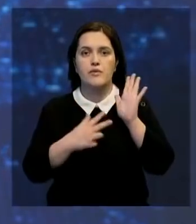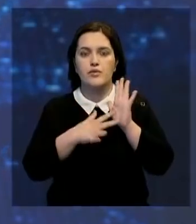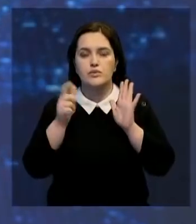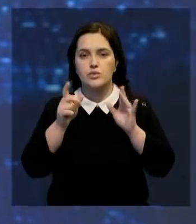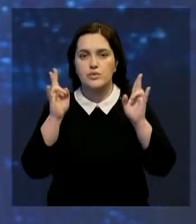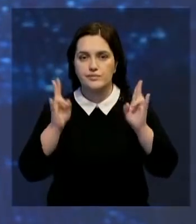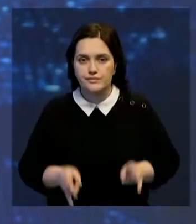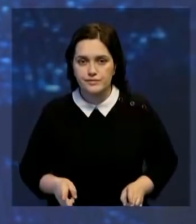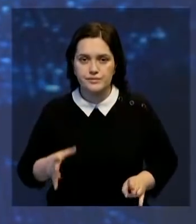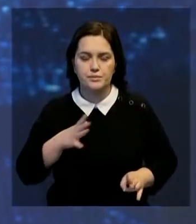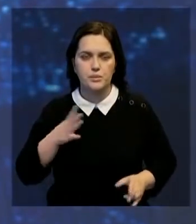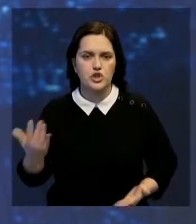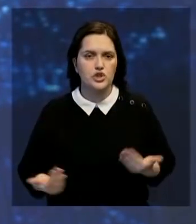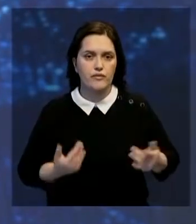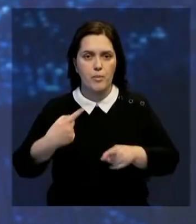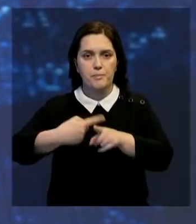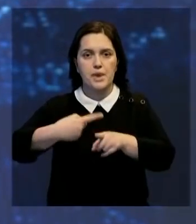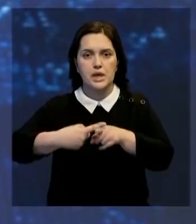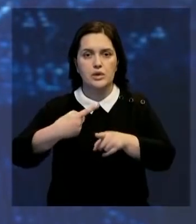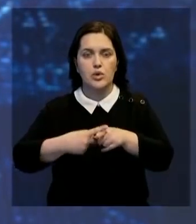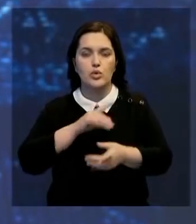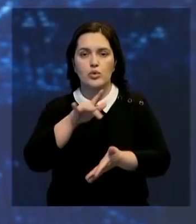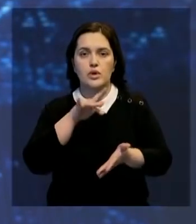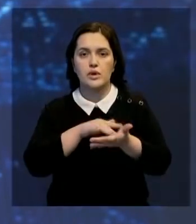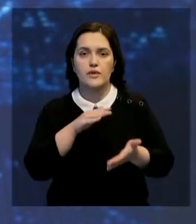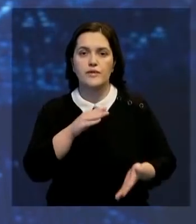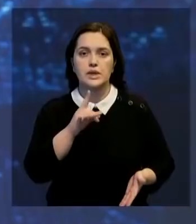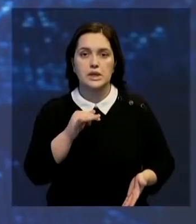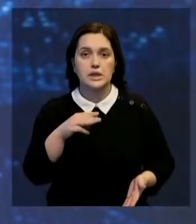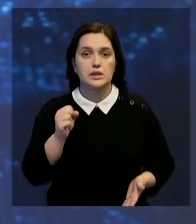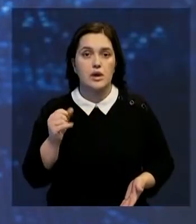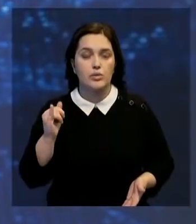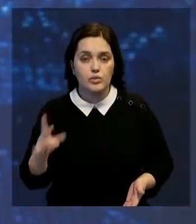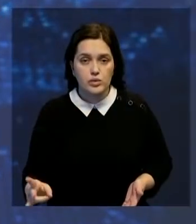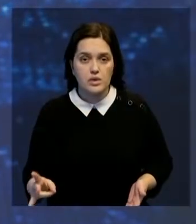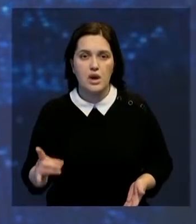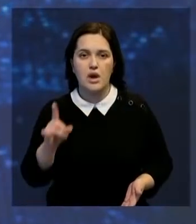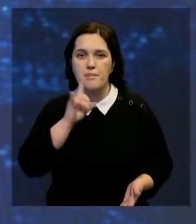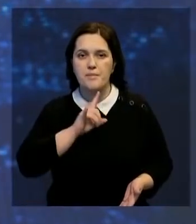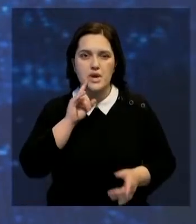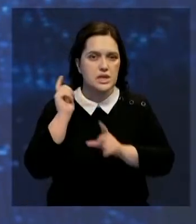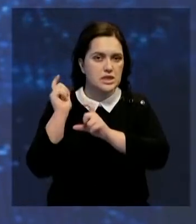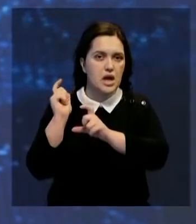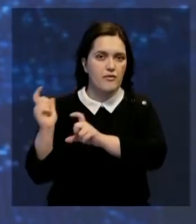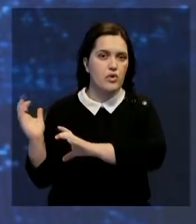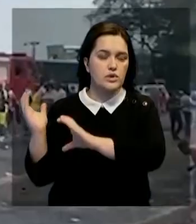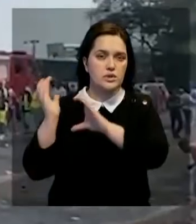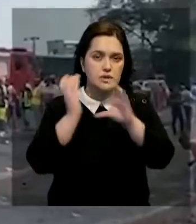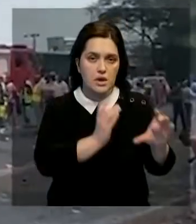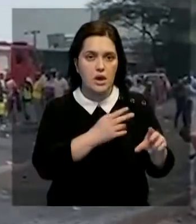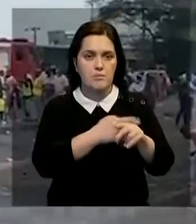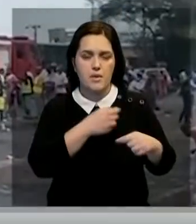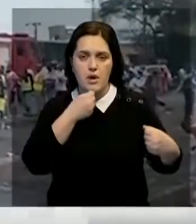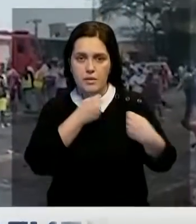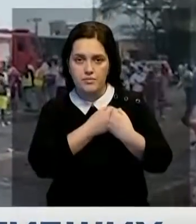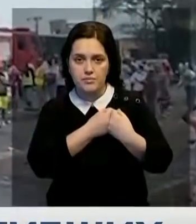Трагедия произошла на оживленном перекрестке столицы страны, городе Фритаун. Бензовоз столкнулся с грузовиком